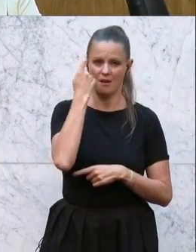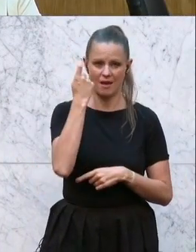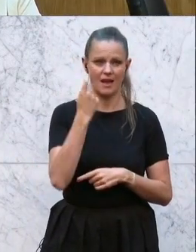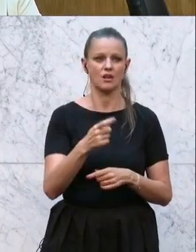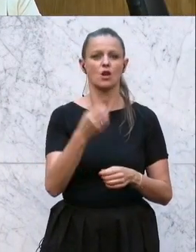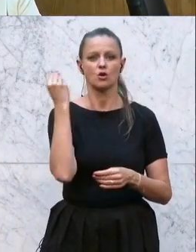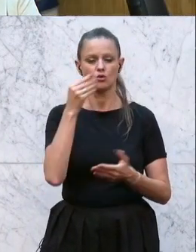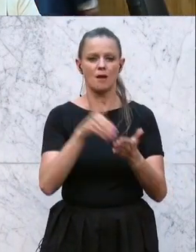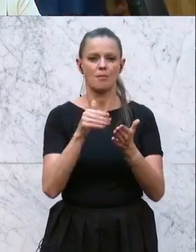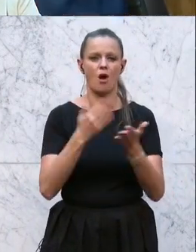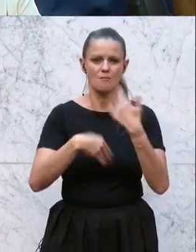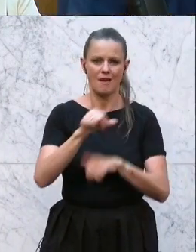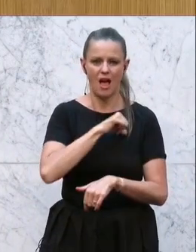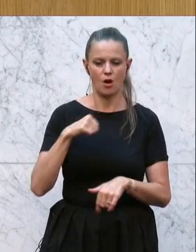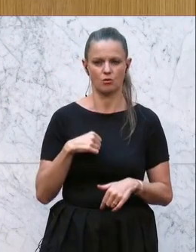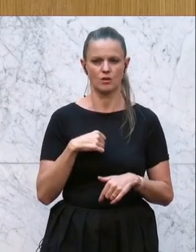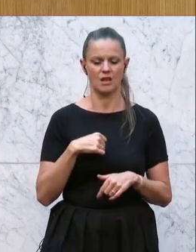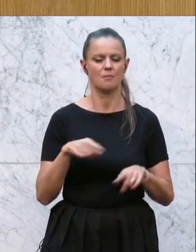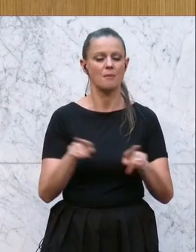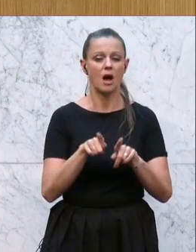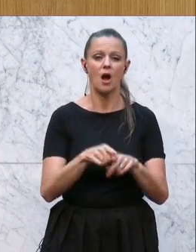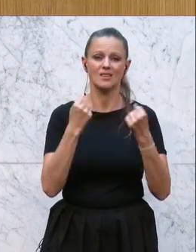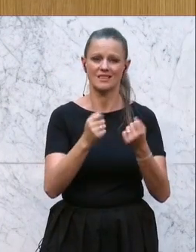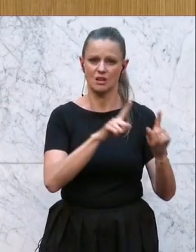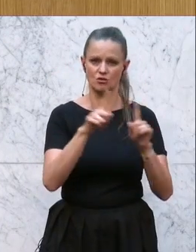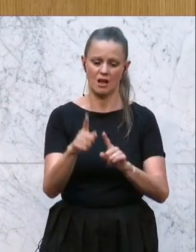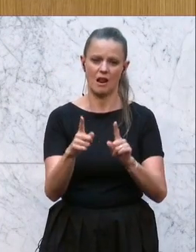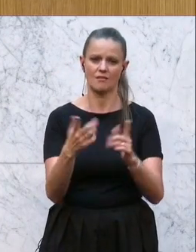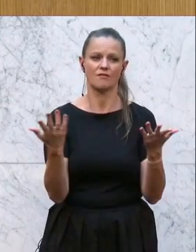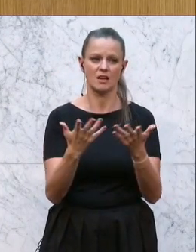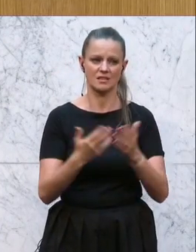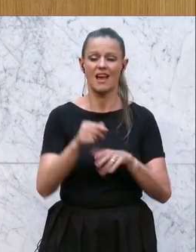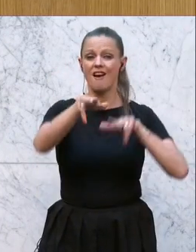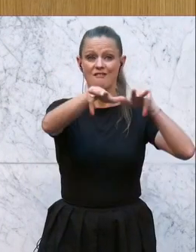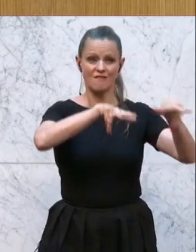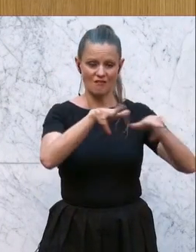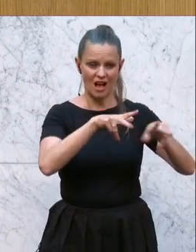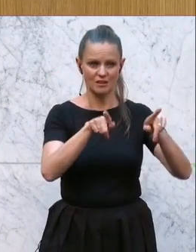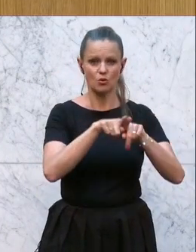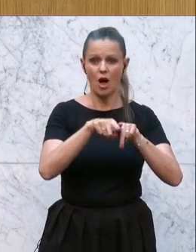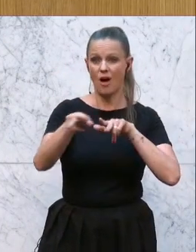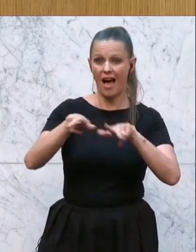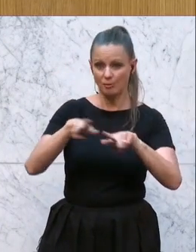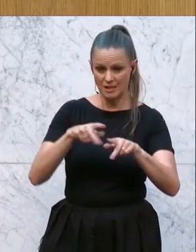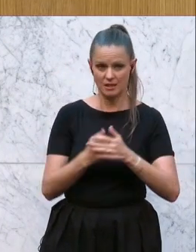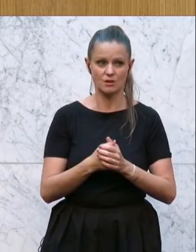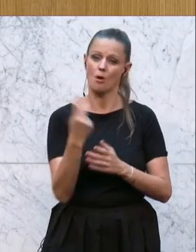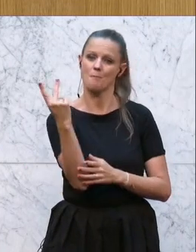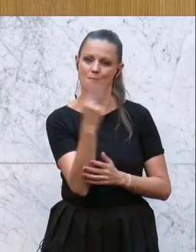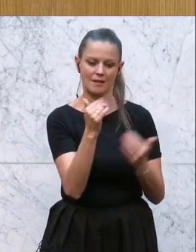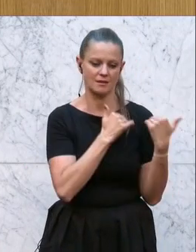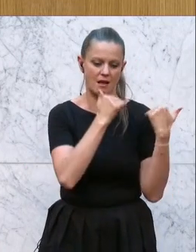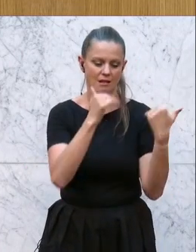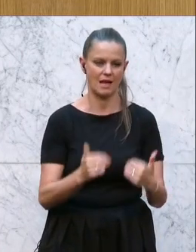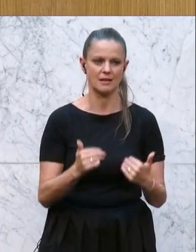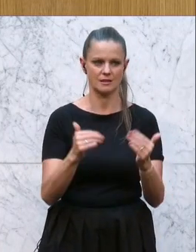Autonomie brauchen. Es muss jedoch unbedingt sichergestellt werden, dass sie in der Verwaltung und in der Administration entlastet